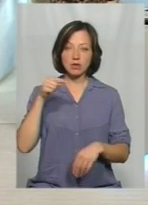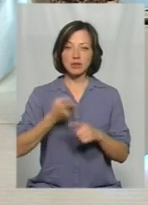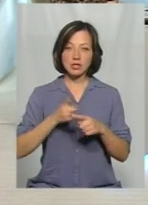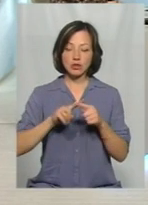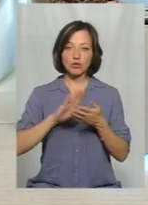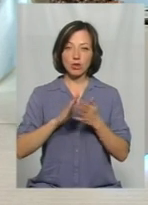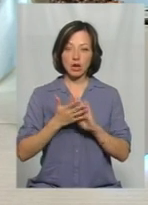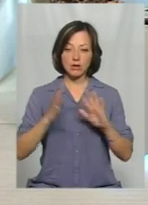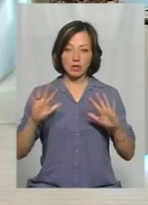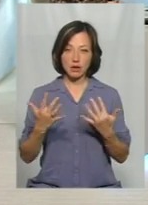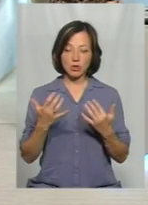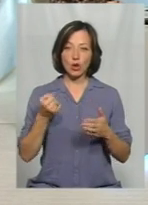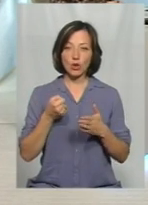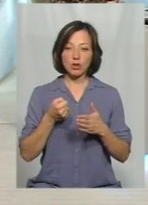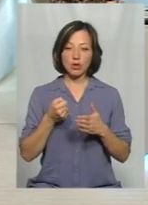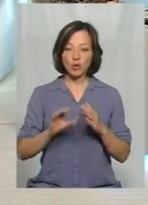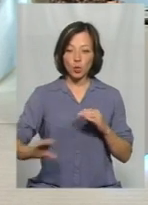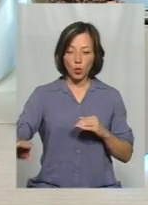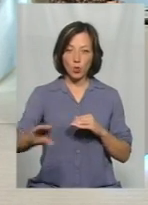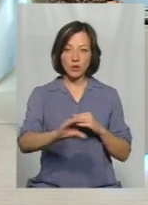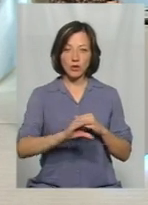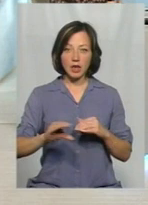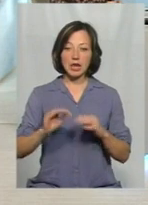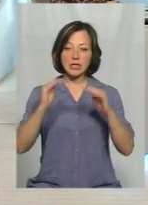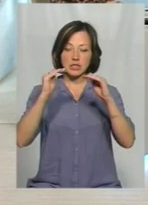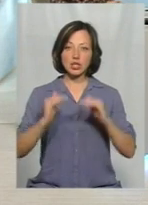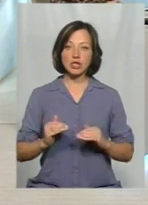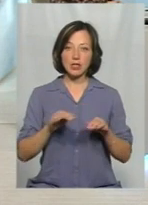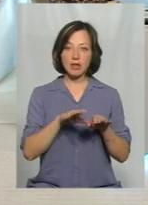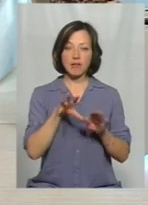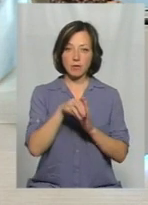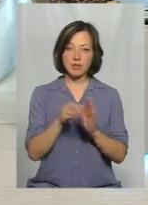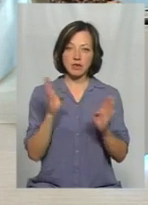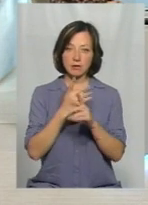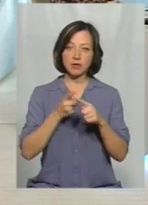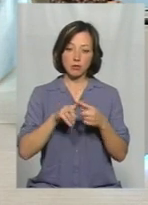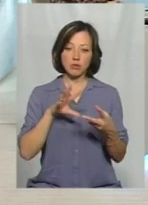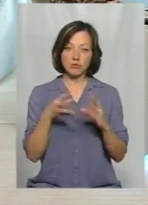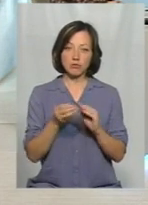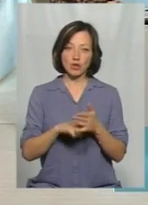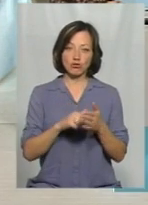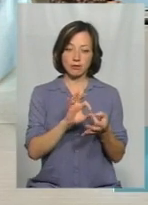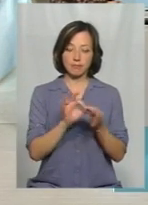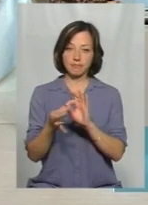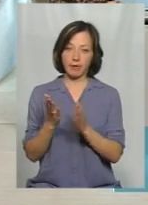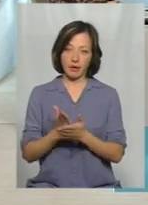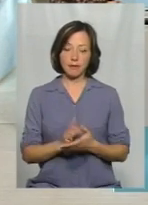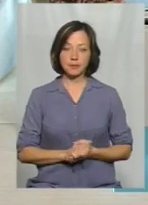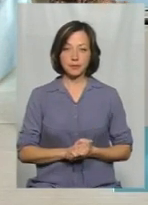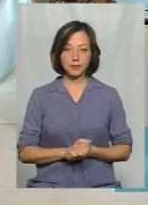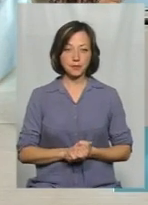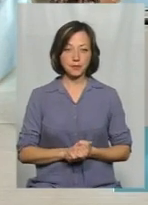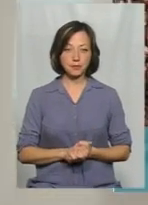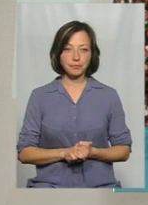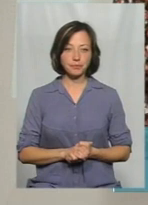ситуації, яка стається. Донні відклади і пониження місту кисню. Якраз тут і причина наслідкової зв'язок, мабуть, є між першим і другим.